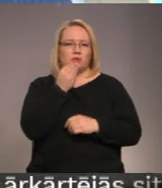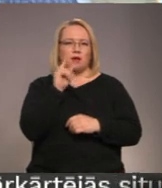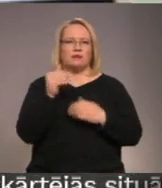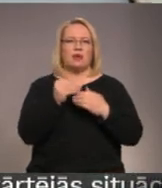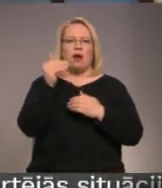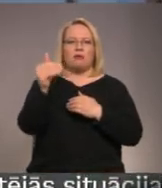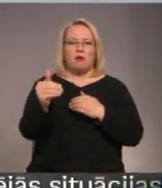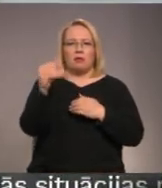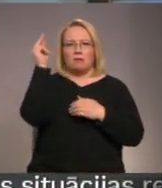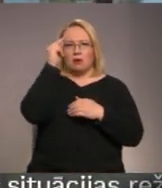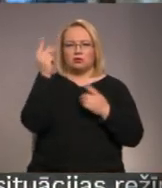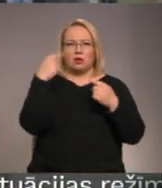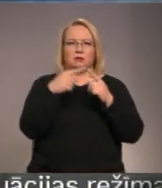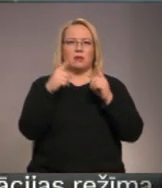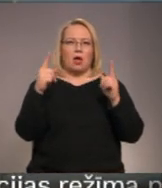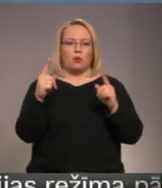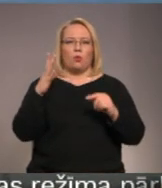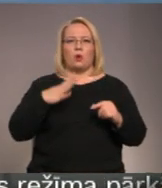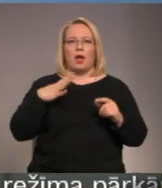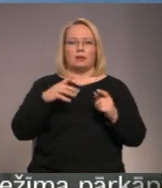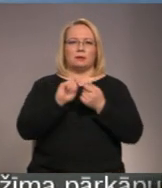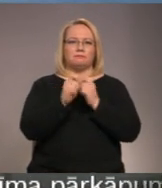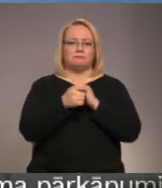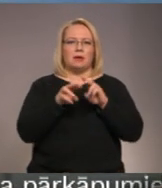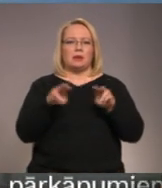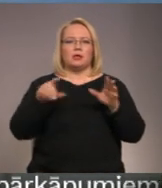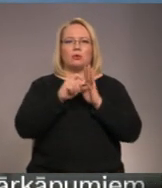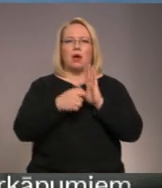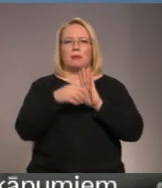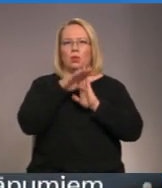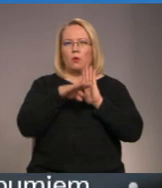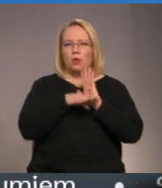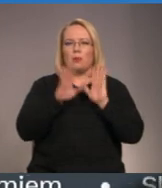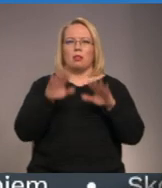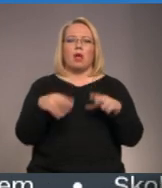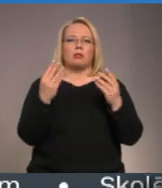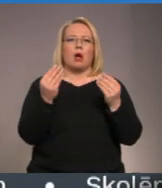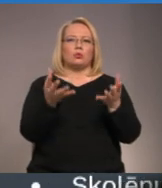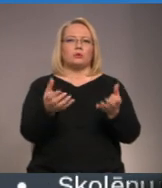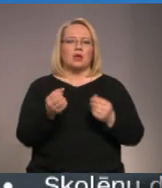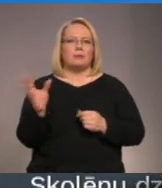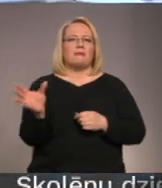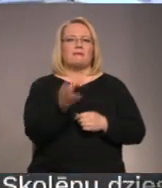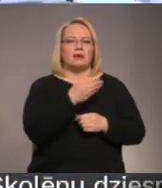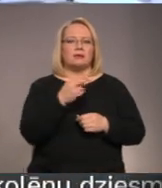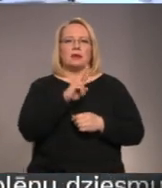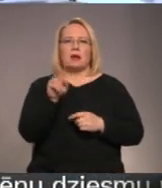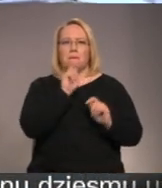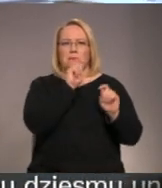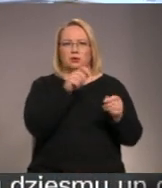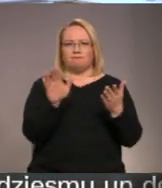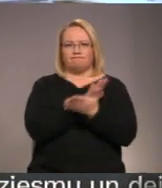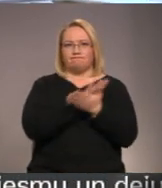atālinātās mācīšanās laiku un gaidīt grozījumus ministru kabineta noteikumos, lai naudu varētu saņemt visi, kam piešķirtas